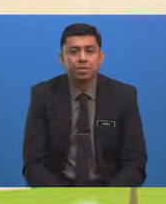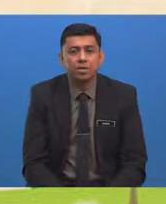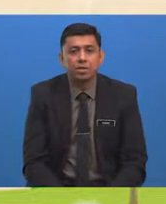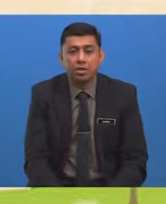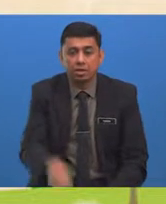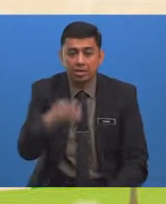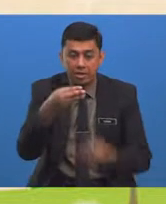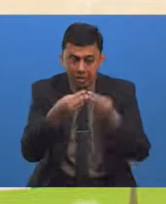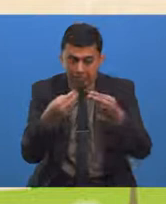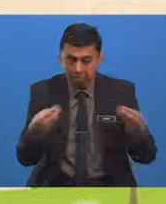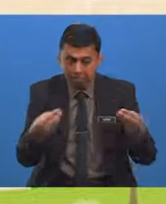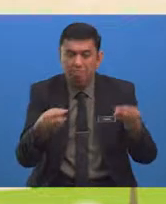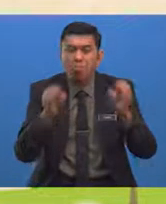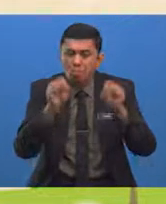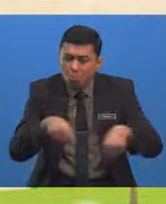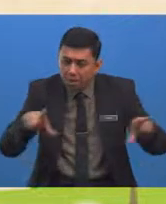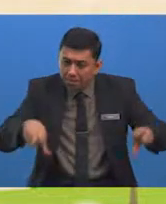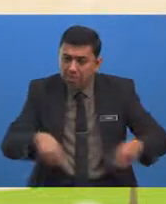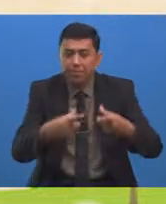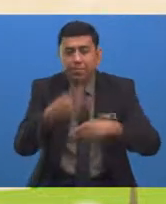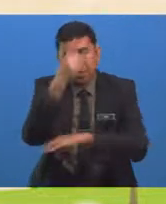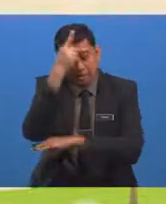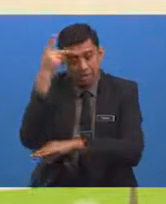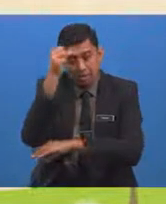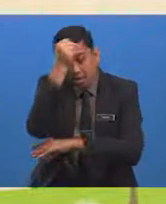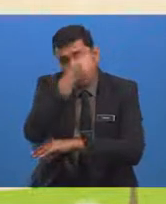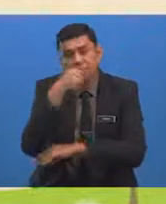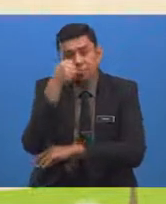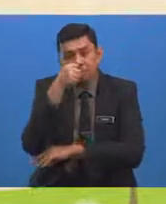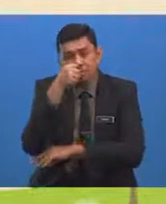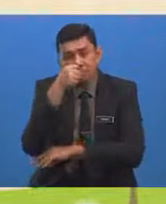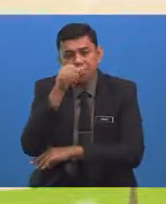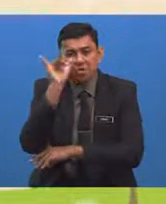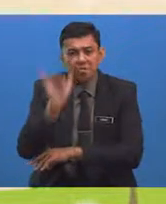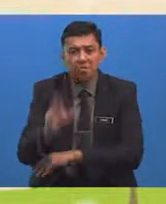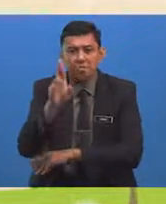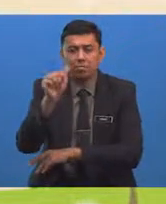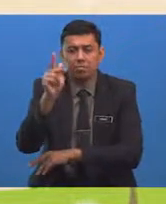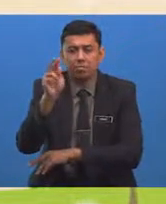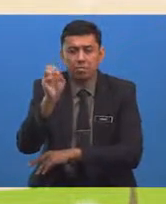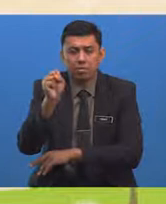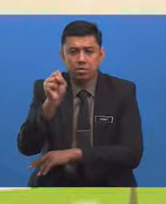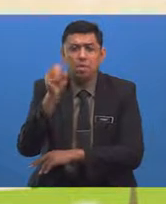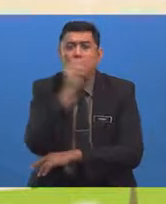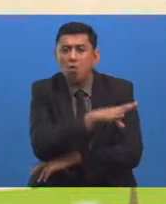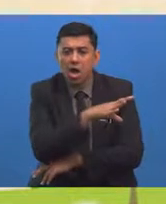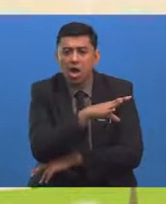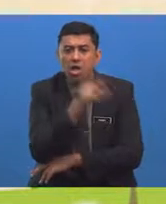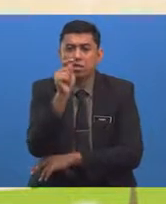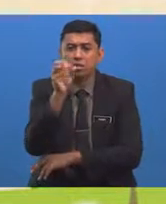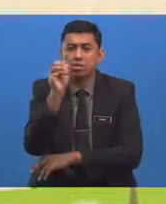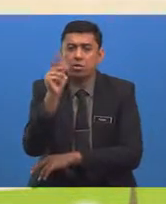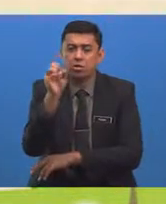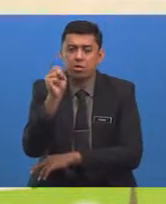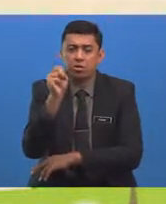Pencemaran tanah Boleh berlaku Kerana Sikap manusia Yang rakus Membuang Sisa toksik Dan